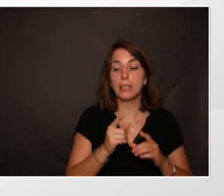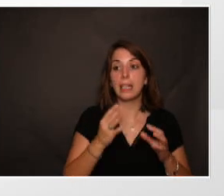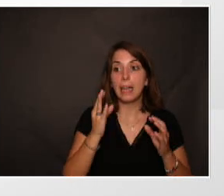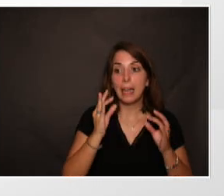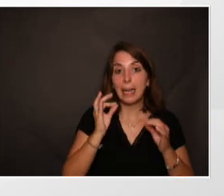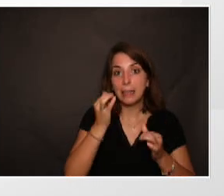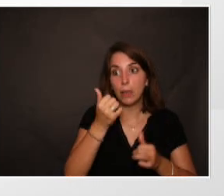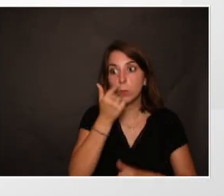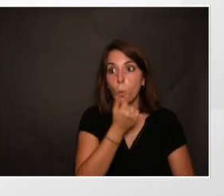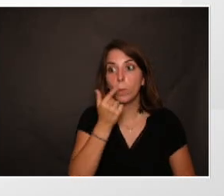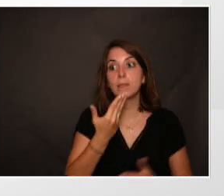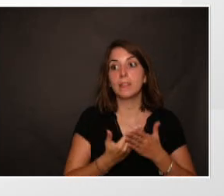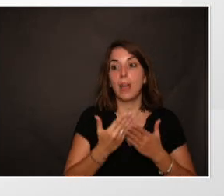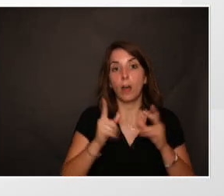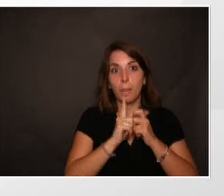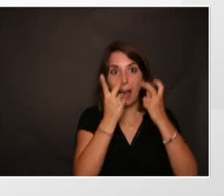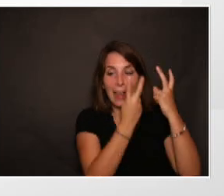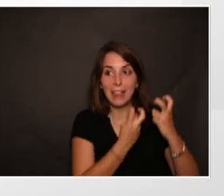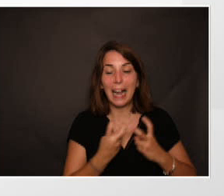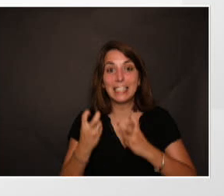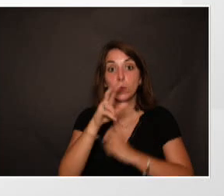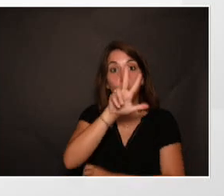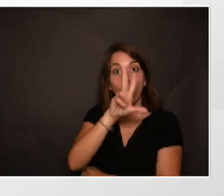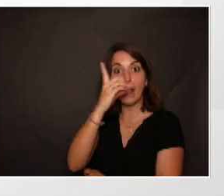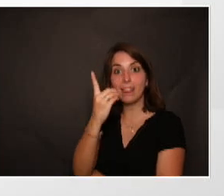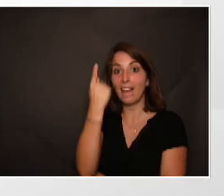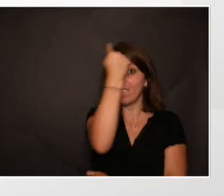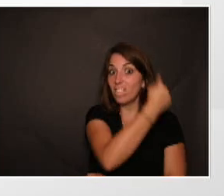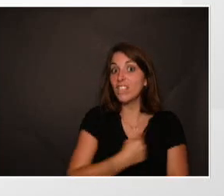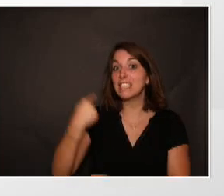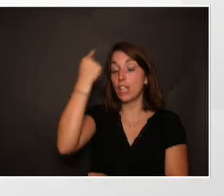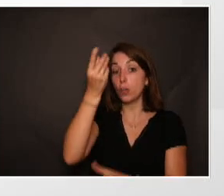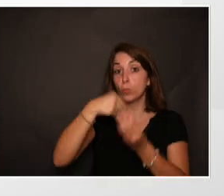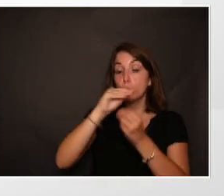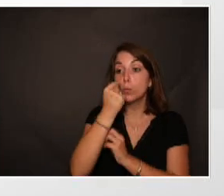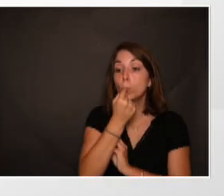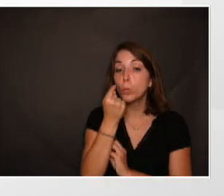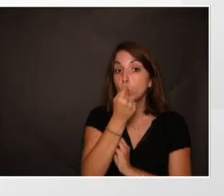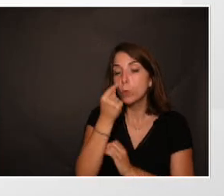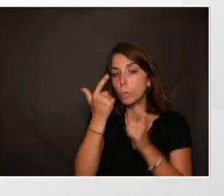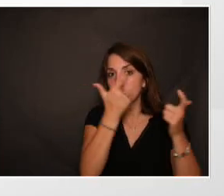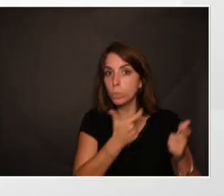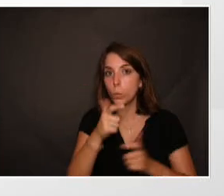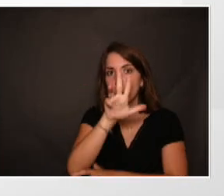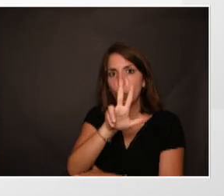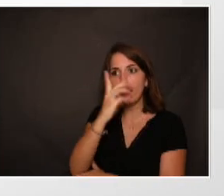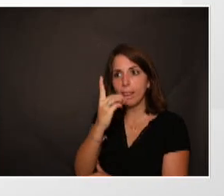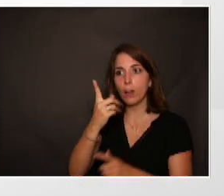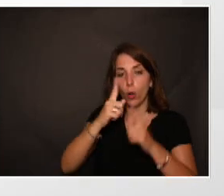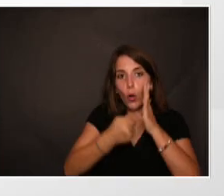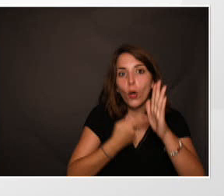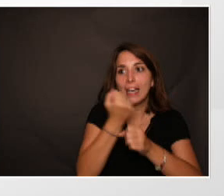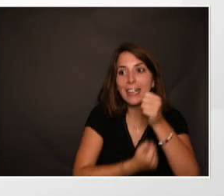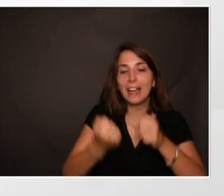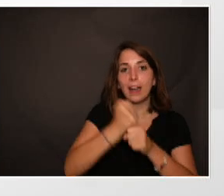qui va permettre une analyse en 3D du visage et de la bouche pour pouvoir recréer avec des imprimantes